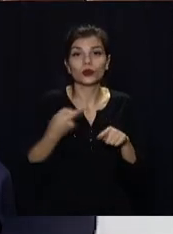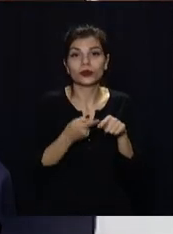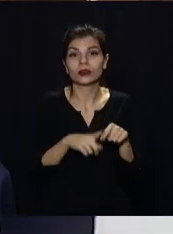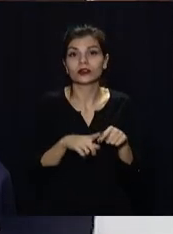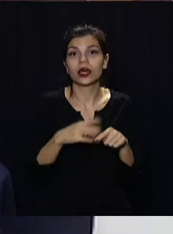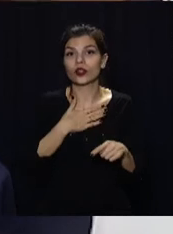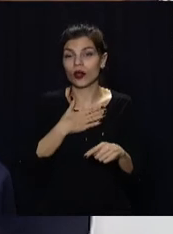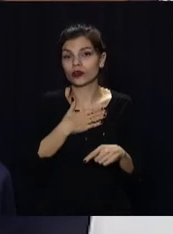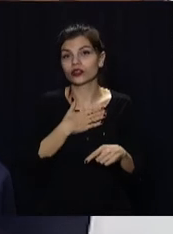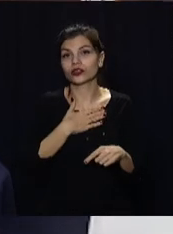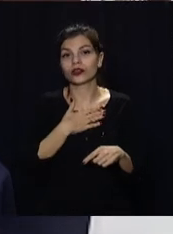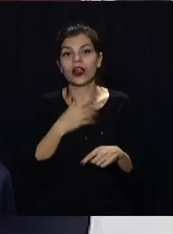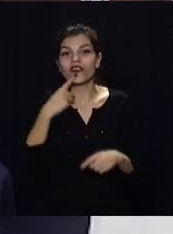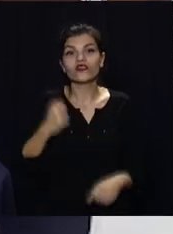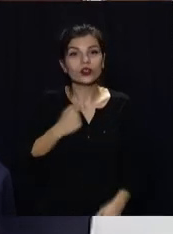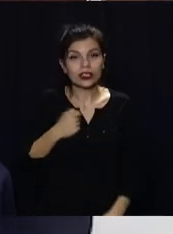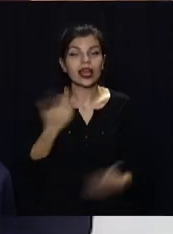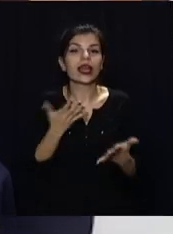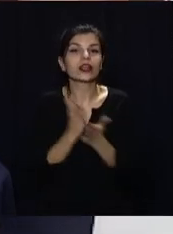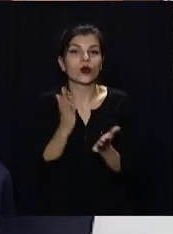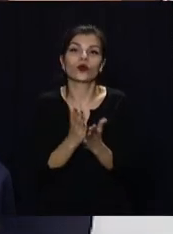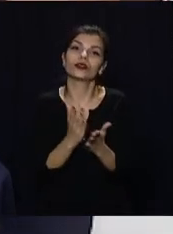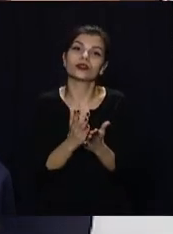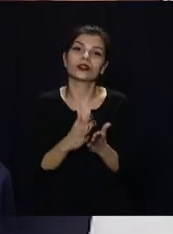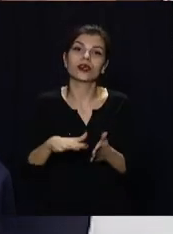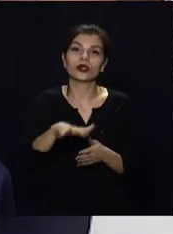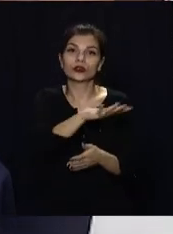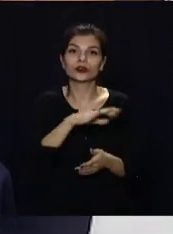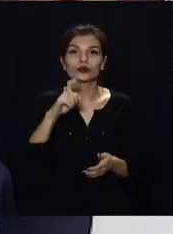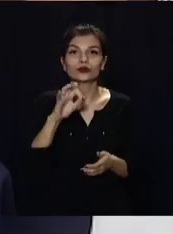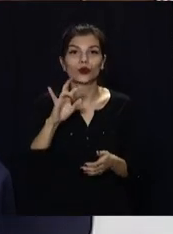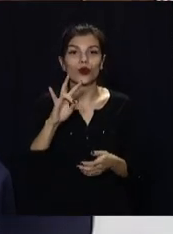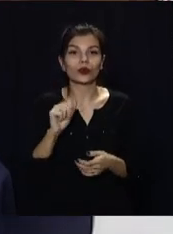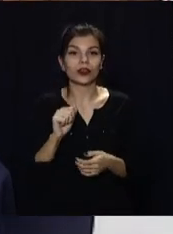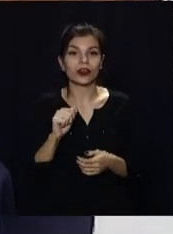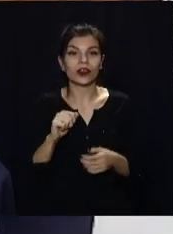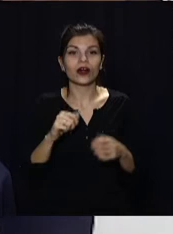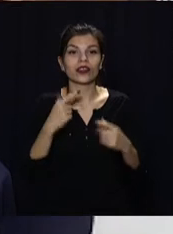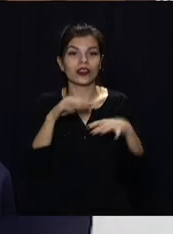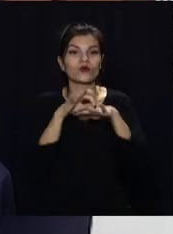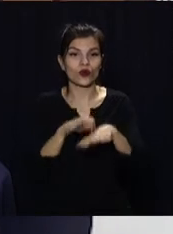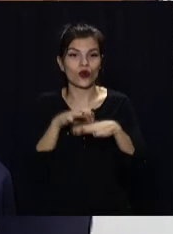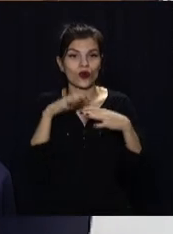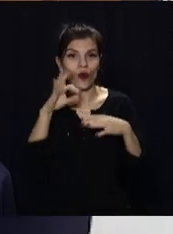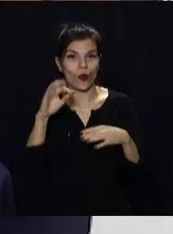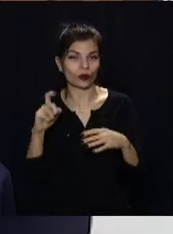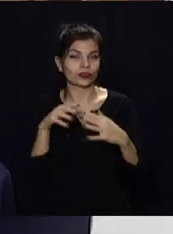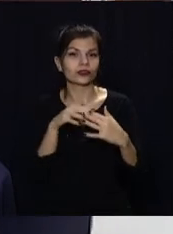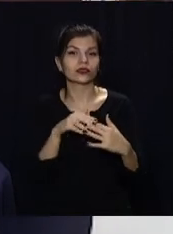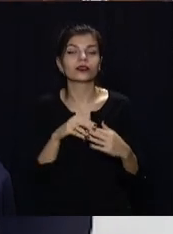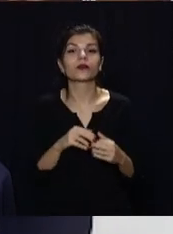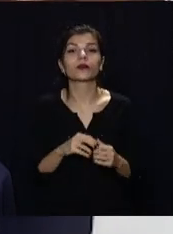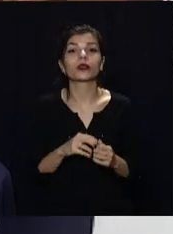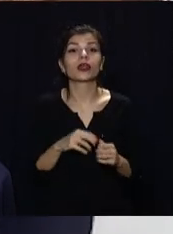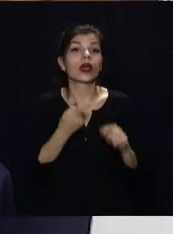хворобою. Наступне – це наші військові, які знаходяться в зоні проведення